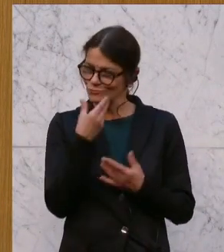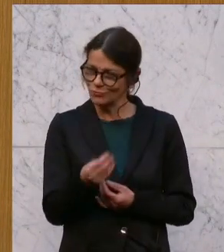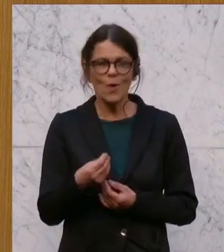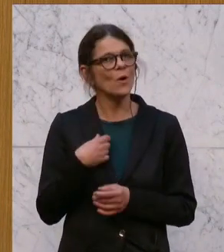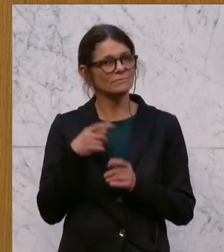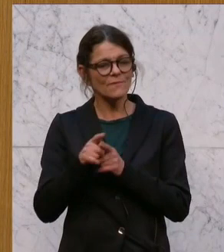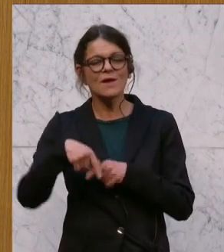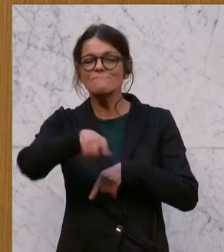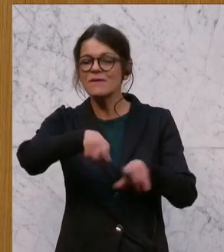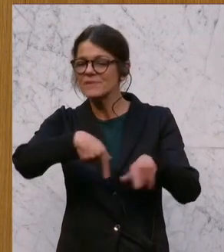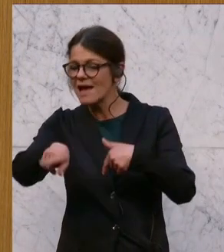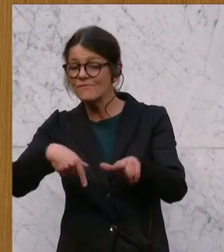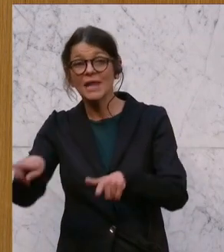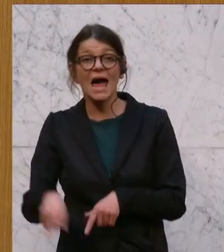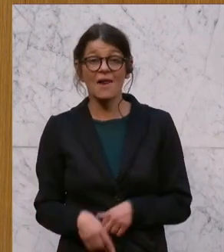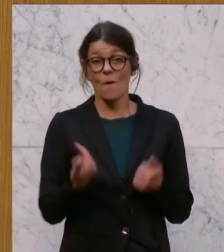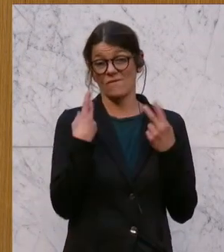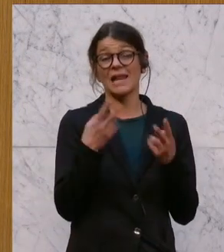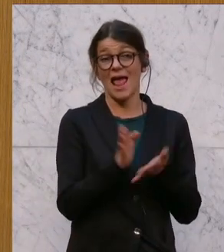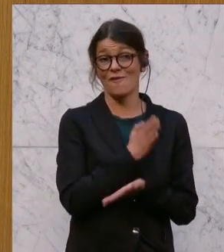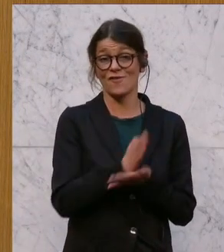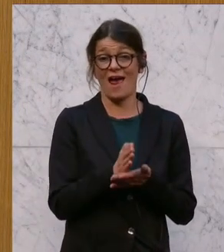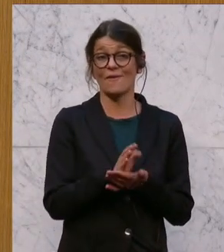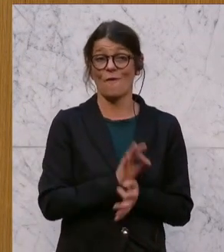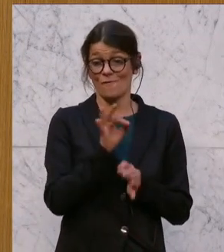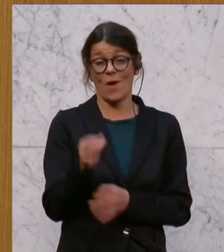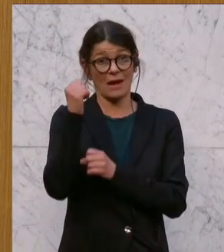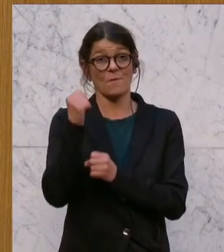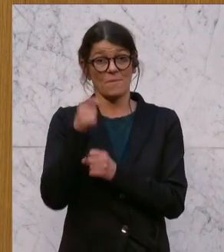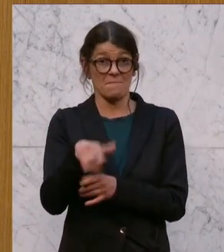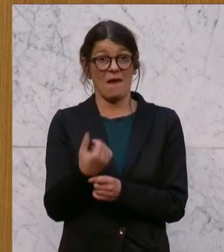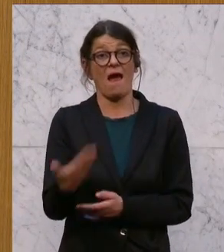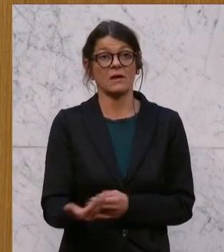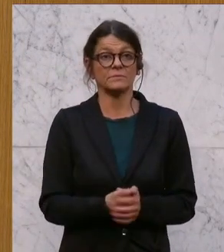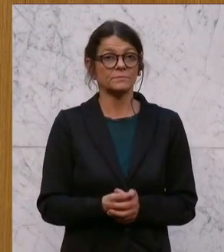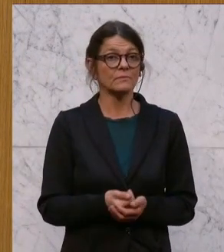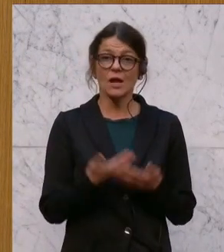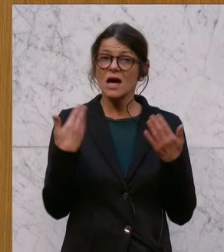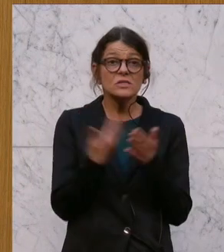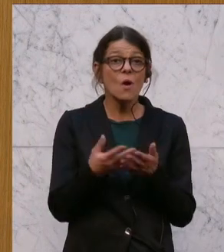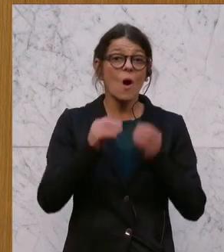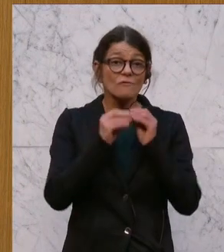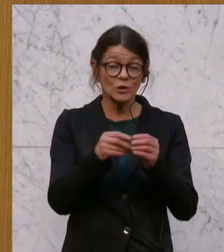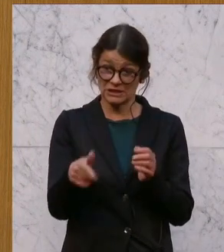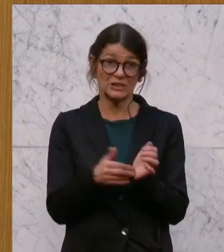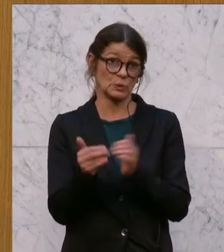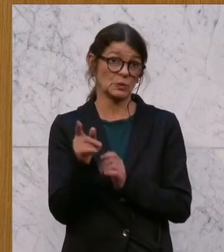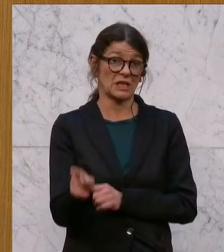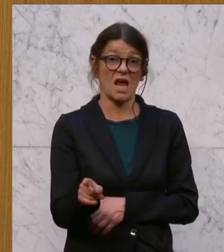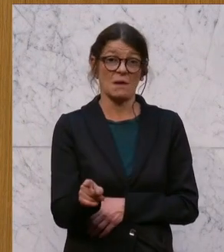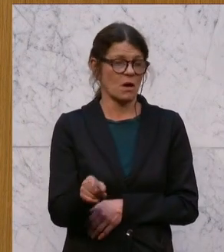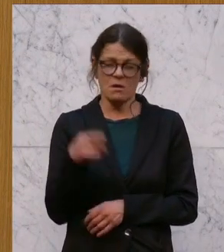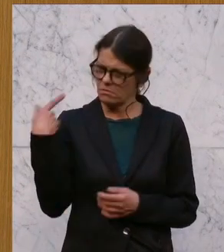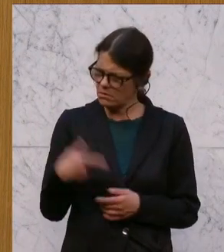dorthin verteilt, wo die wichtigen Entscheidungen für diese Republik getroffen werden. So funktioniert dieses System. Und das